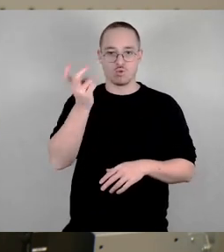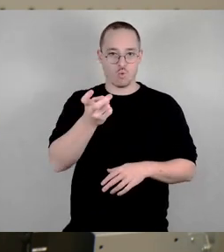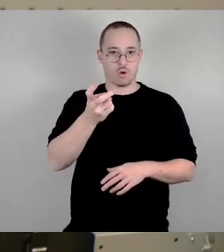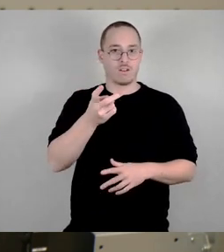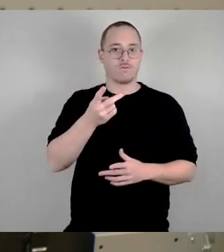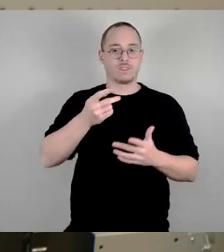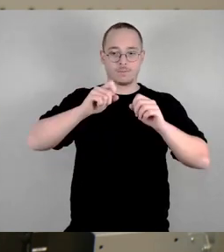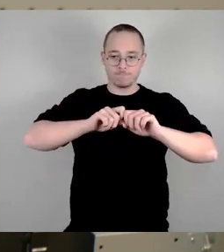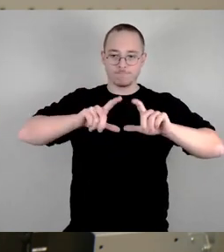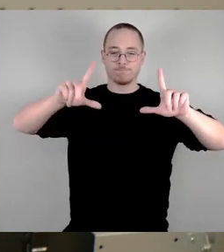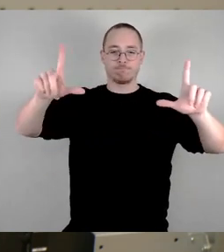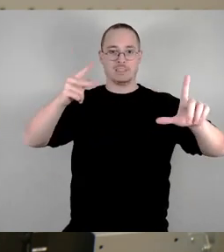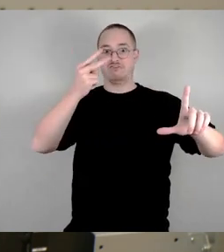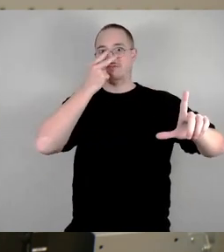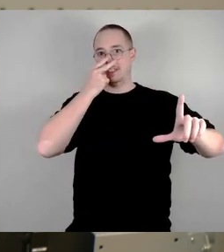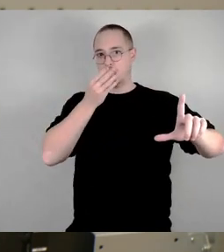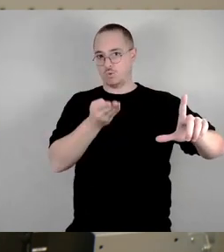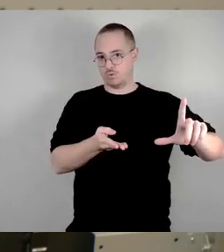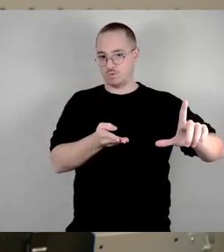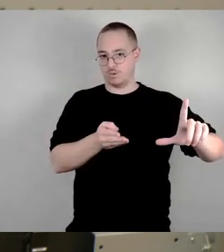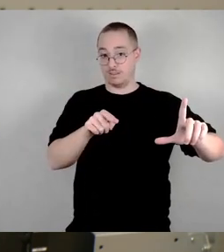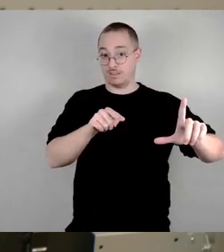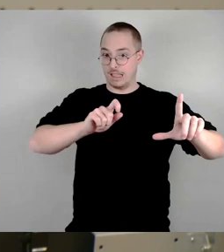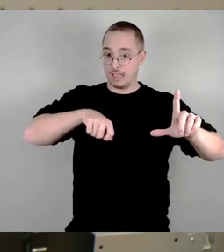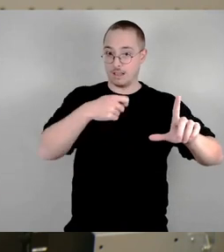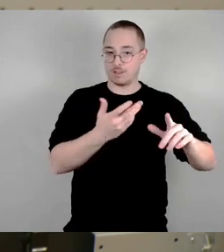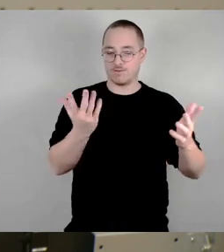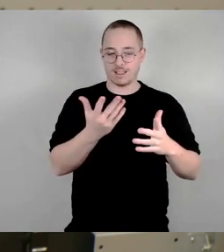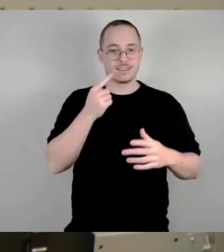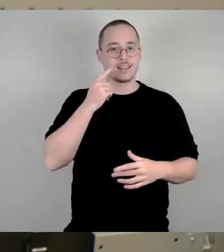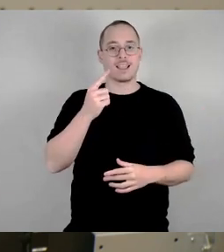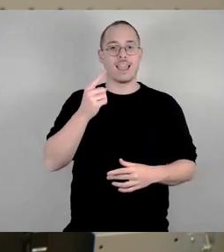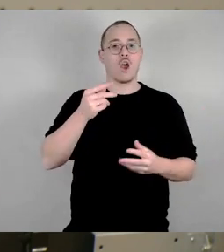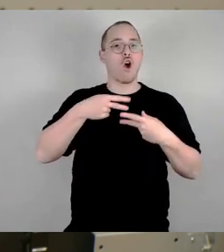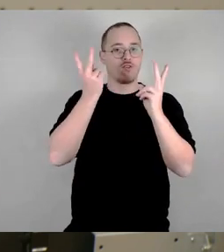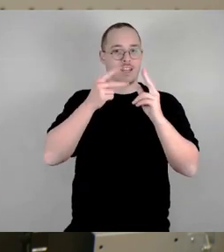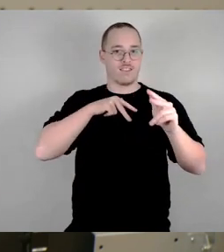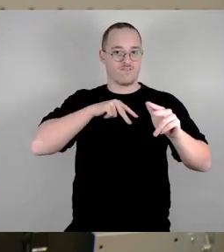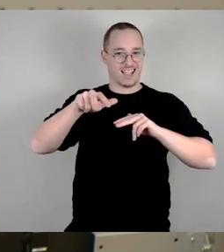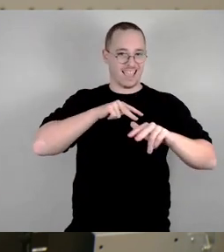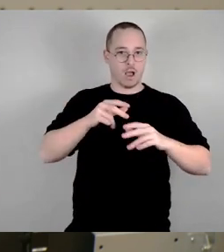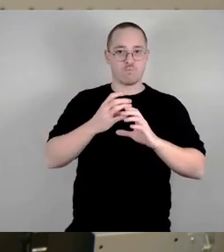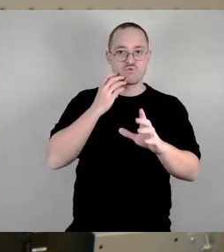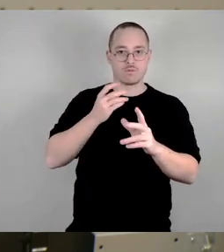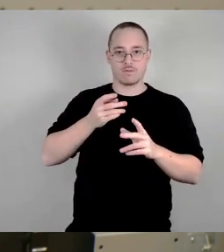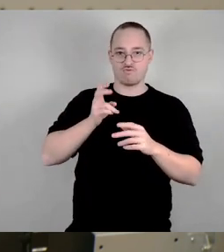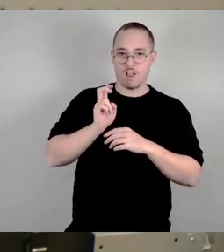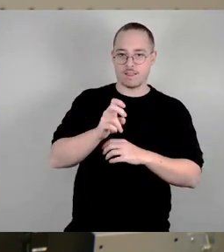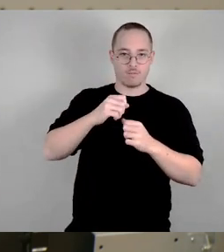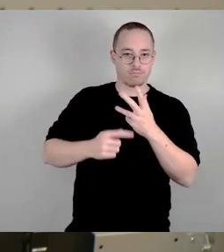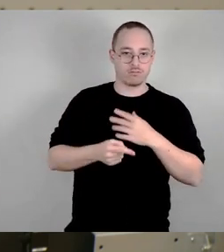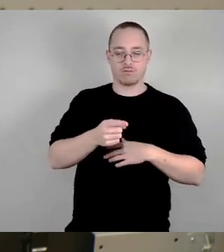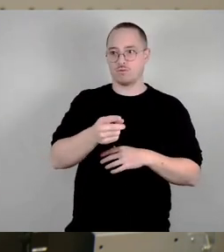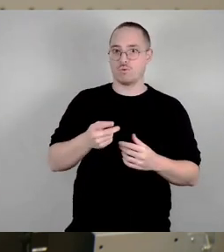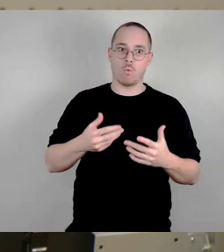Fahrzeitverlängerung für den ÖPNV geben wird, dass es massive Rückstaus geben wird, dass die Leistungsfähigkeit am Schillerplatz sinken wird, dass die